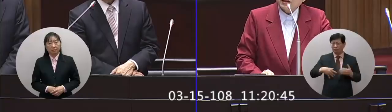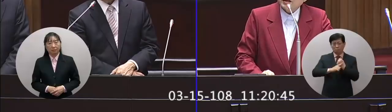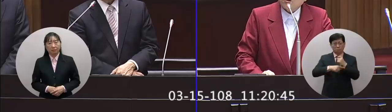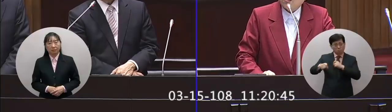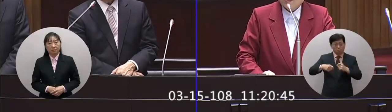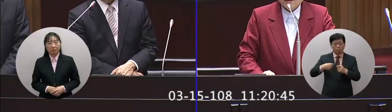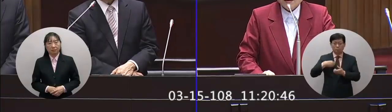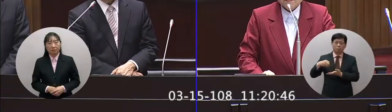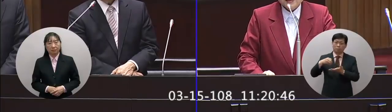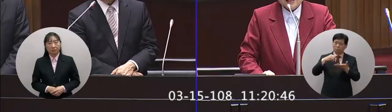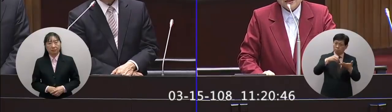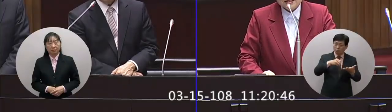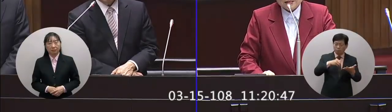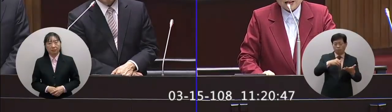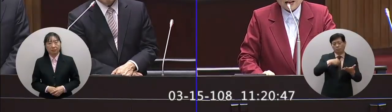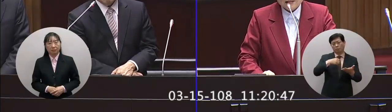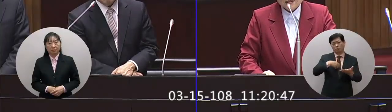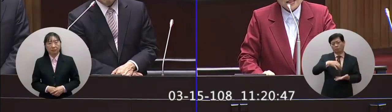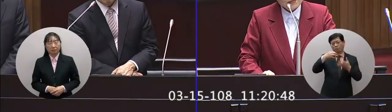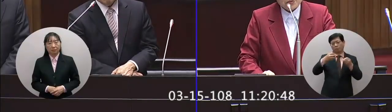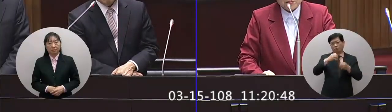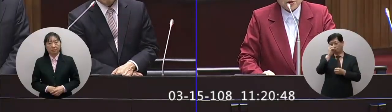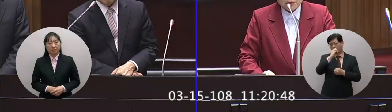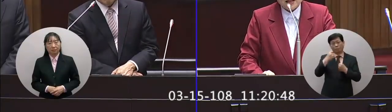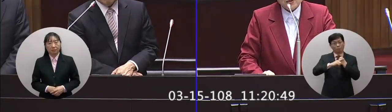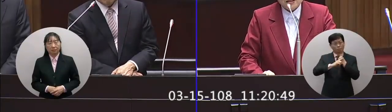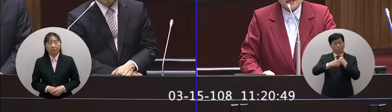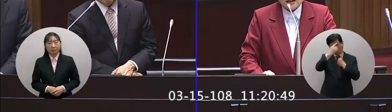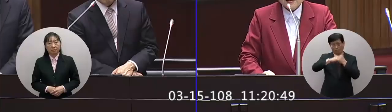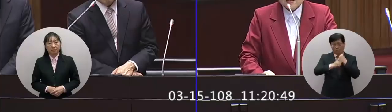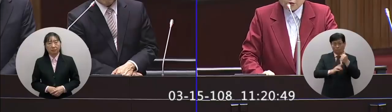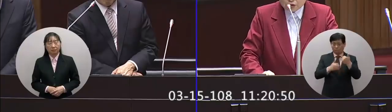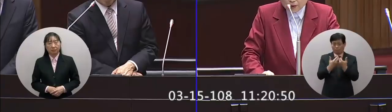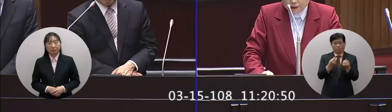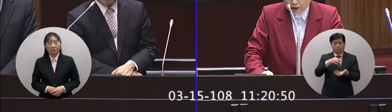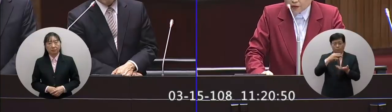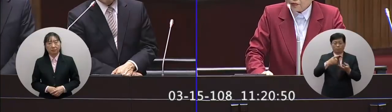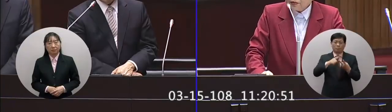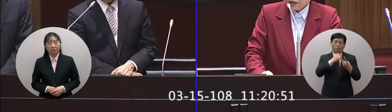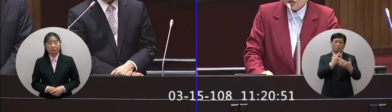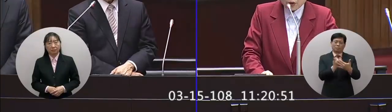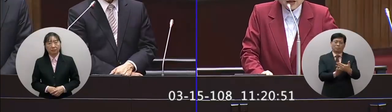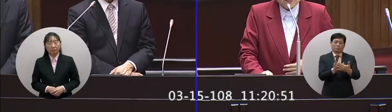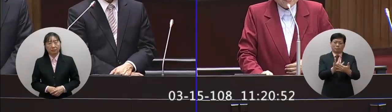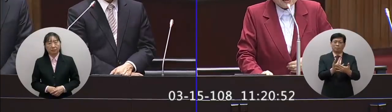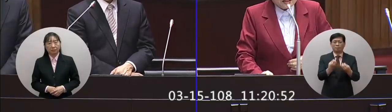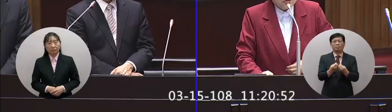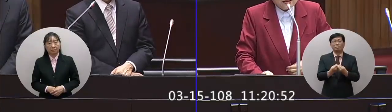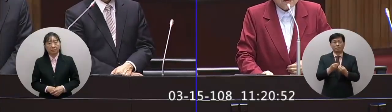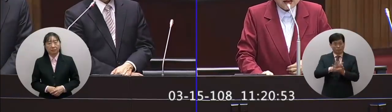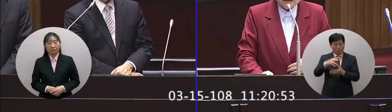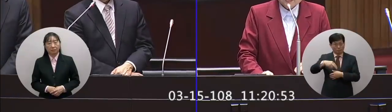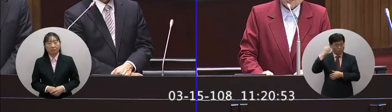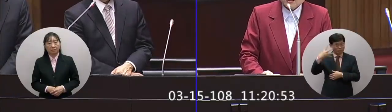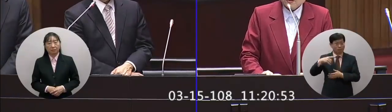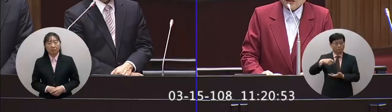子不是沒有被拿出來審查在司法文言沒有被拿出來審查就是被保留以及未來我要提